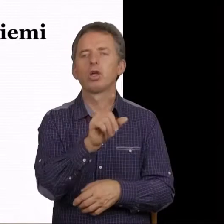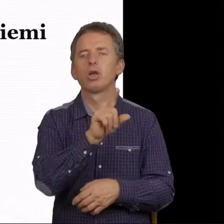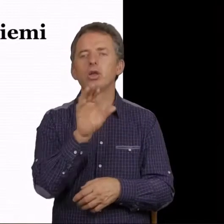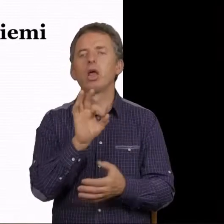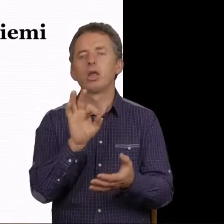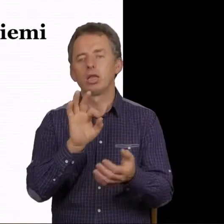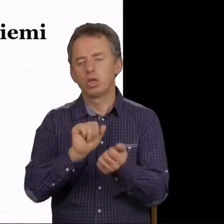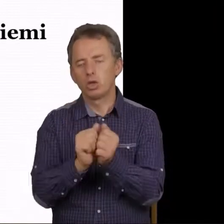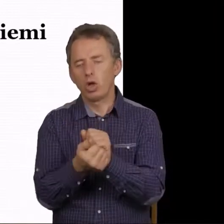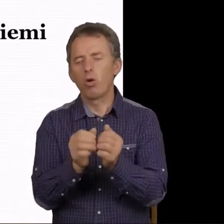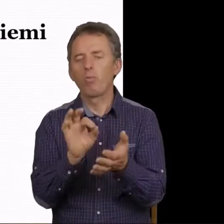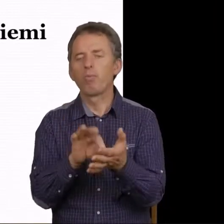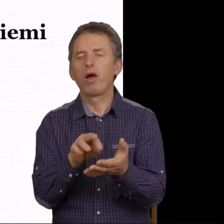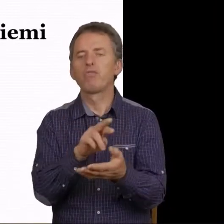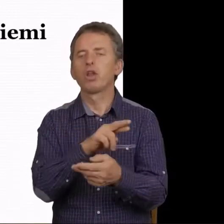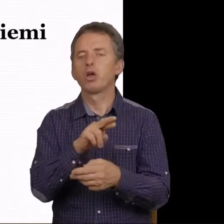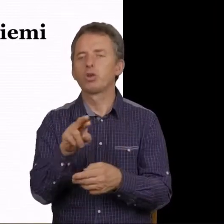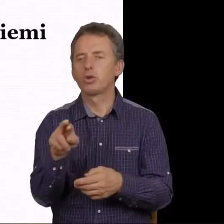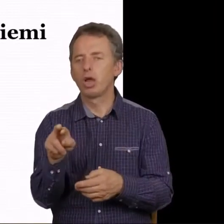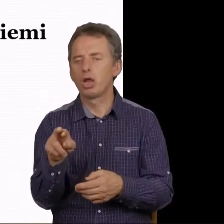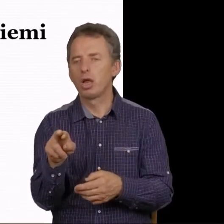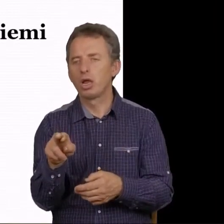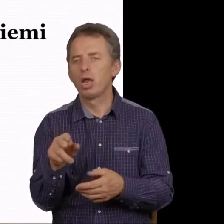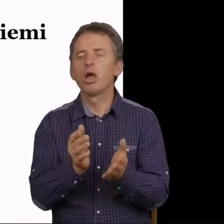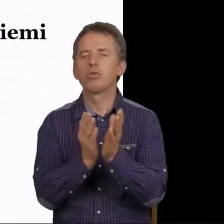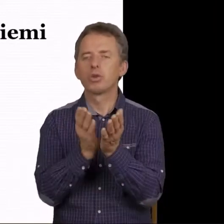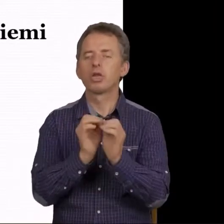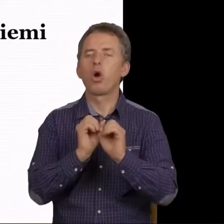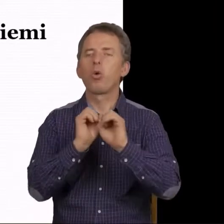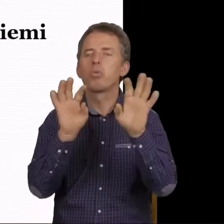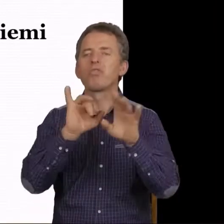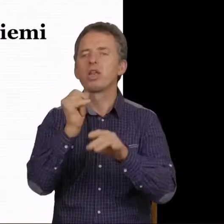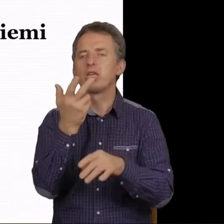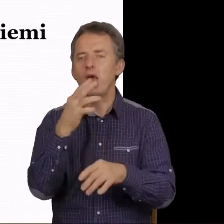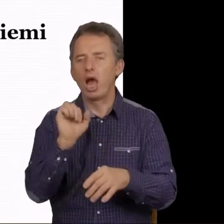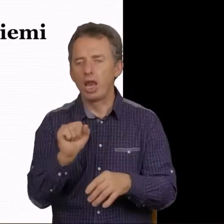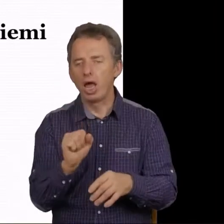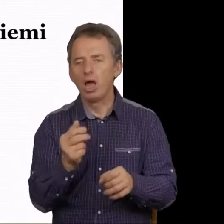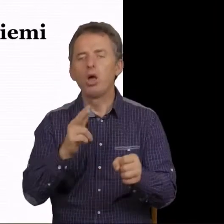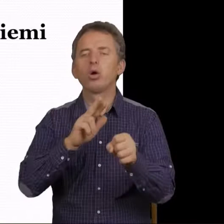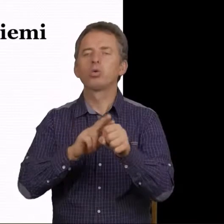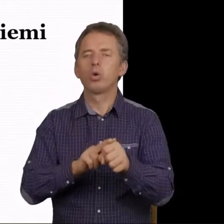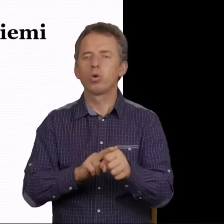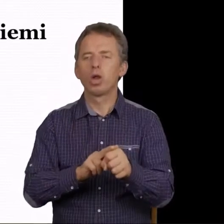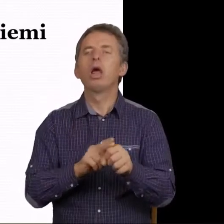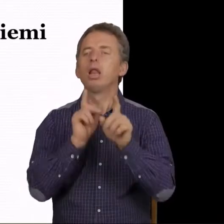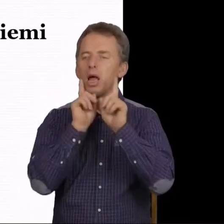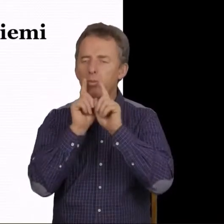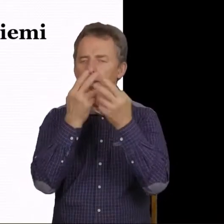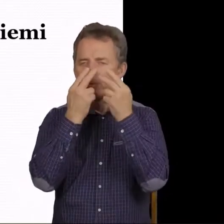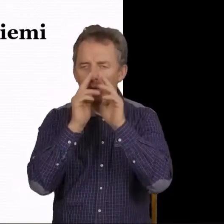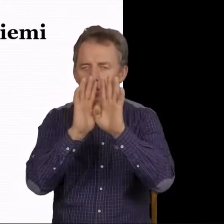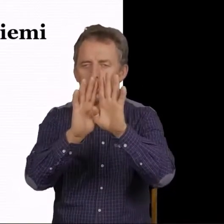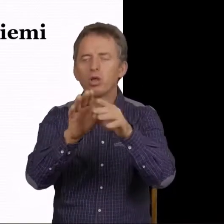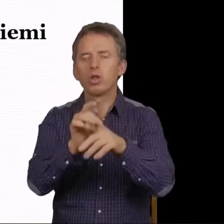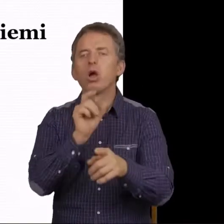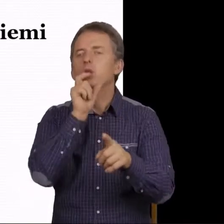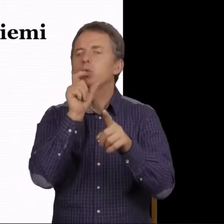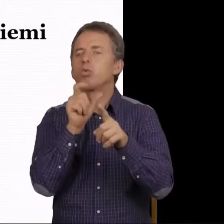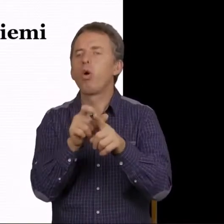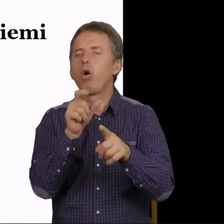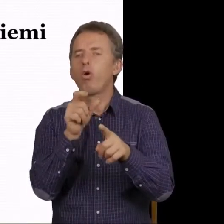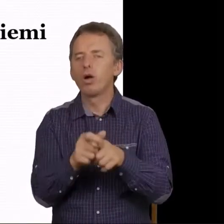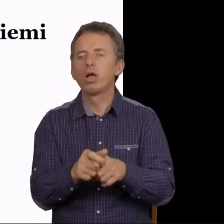pewne elementy w tych plagach z Księgi Apokalipsy, które ewidentnie wskazują na pewną dosłowność, tak jak